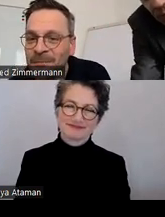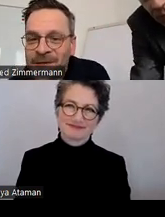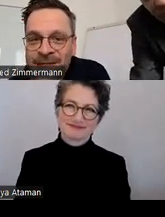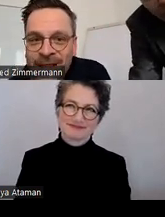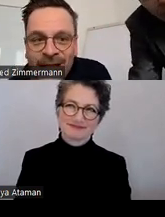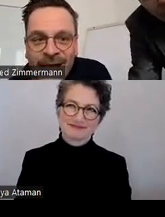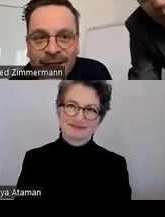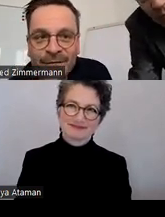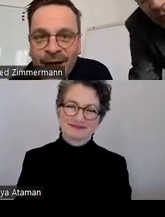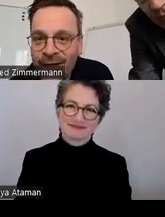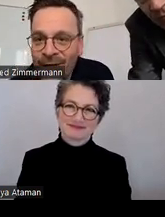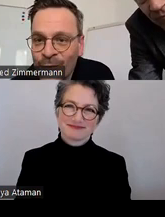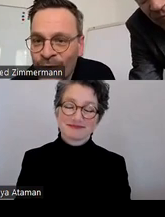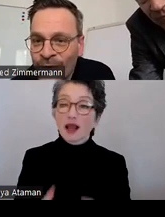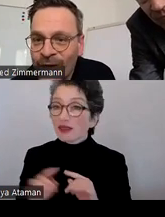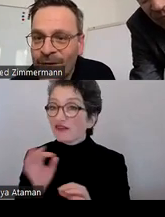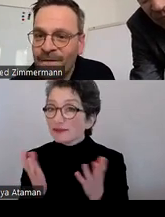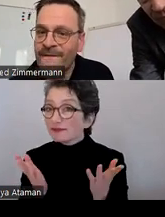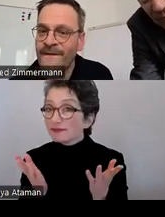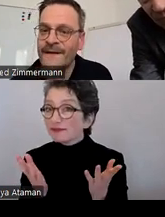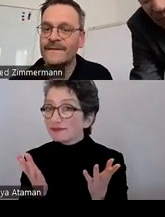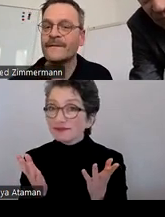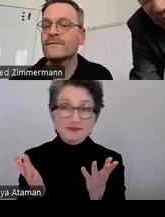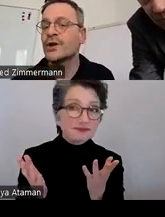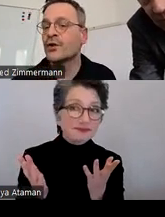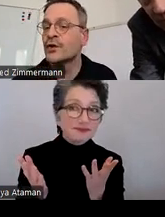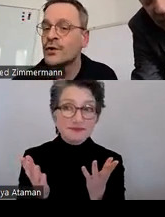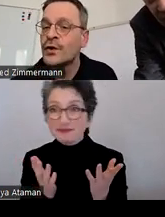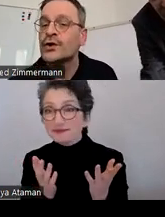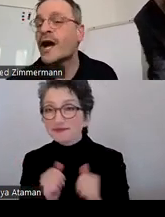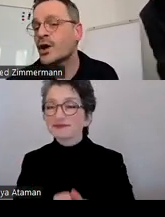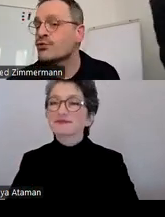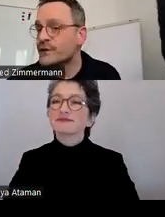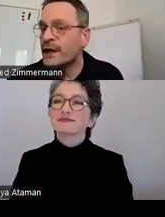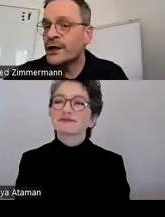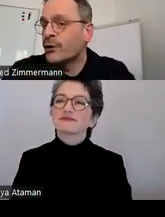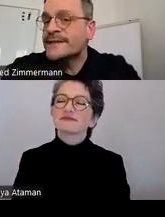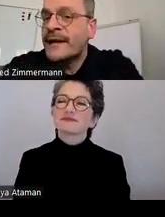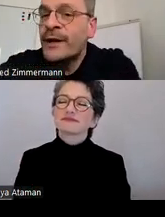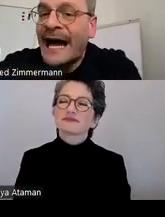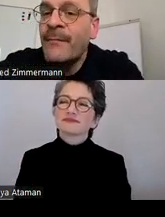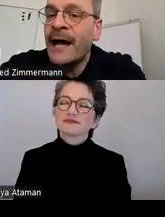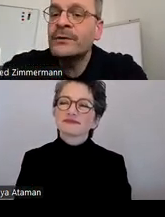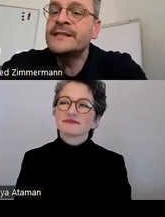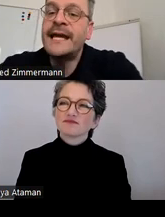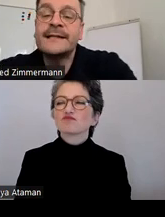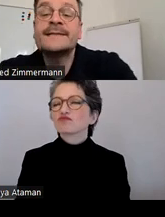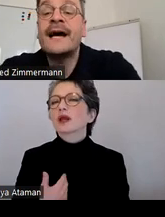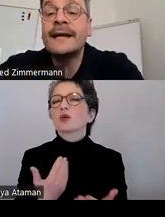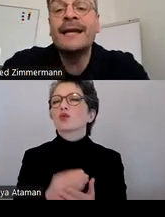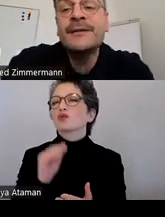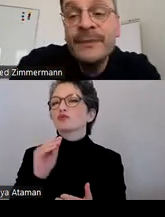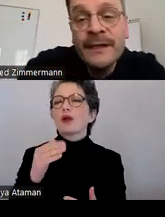Und noch die andere Frage zu? Zack. Genau. Atkinson. Ja, gut. Genau, das ist ja nur eine Anmerkung. Die